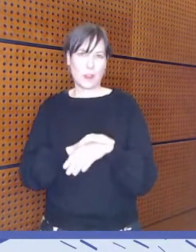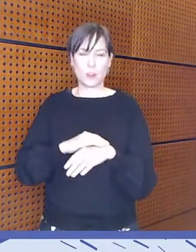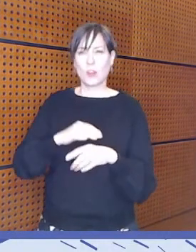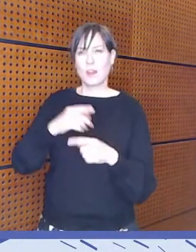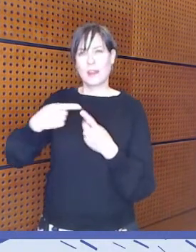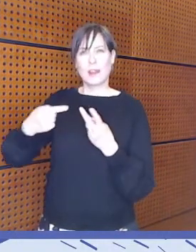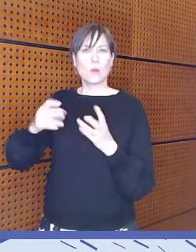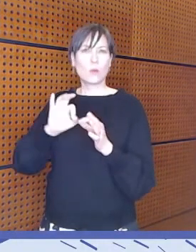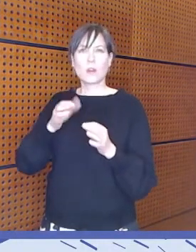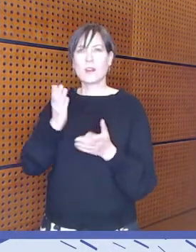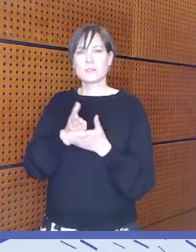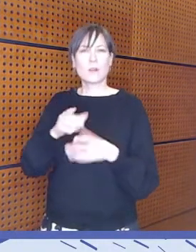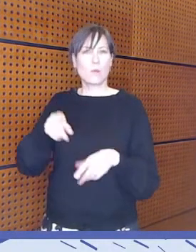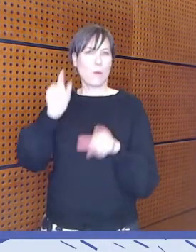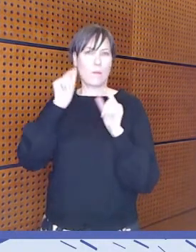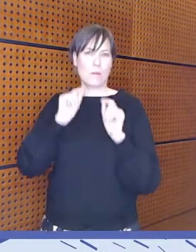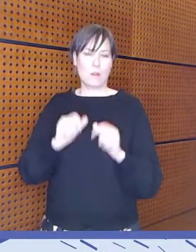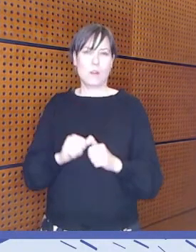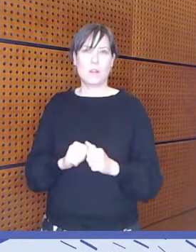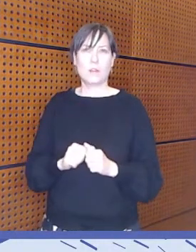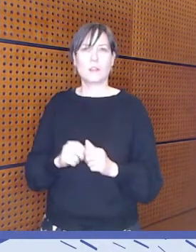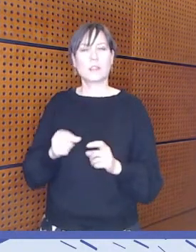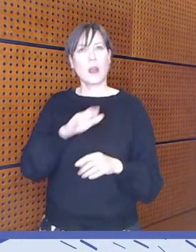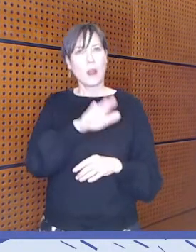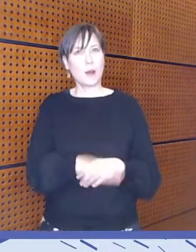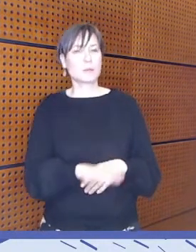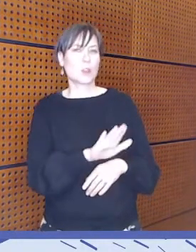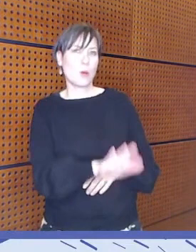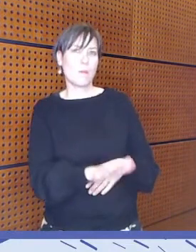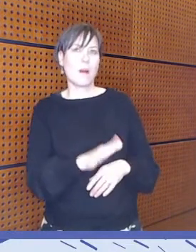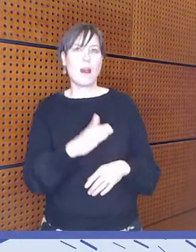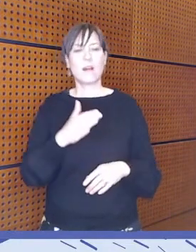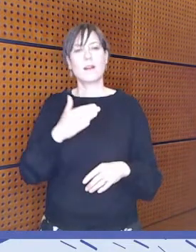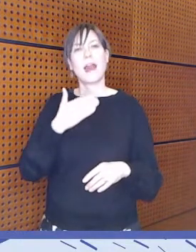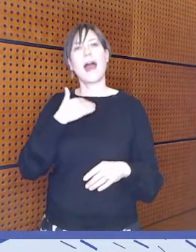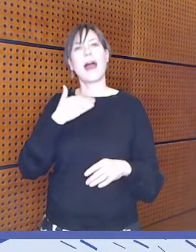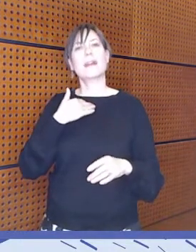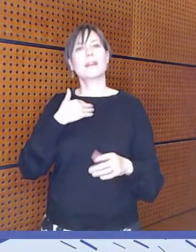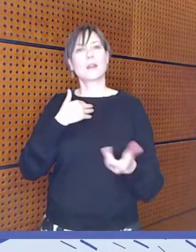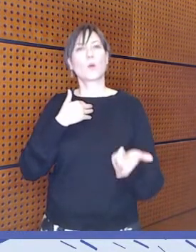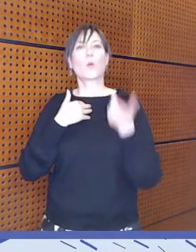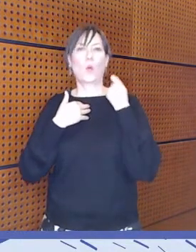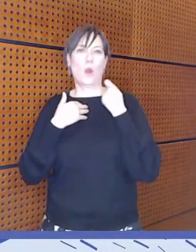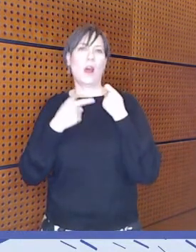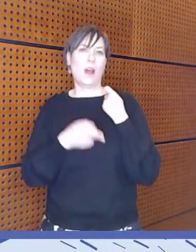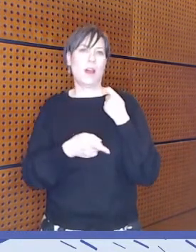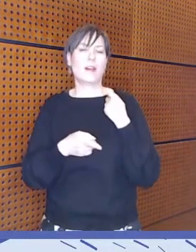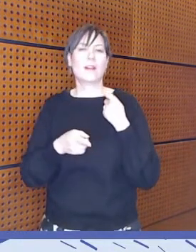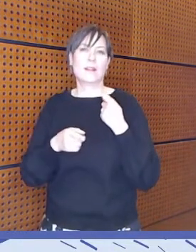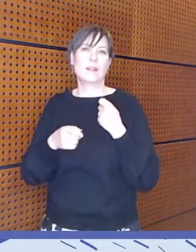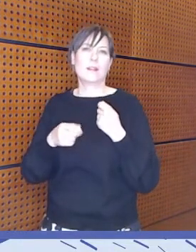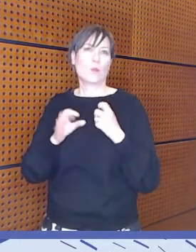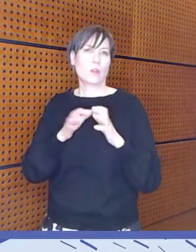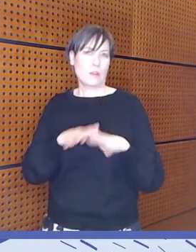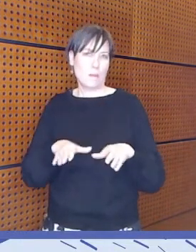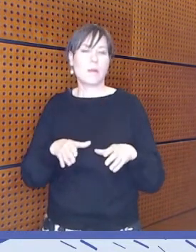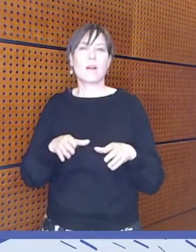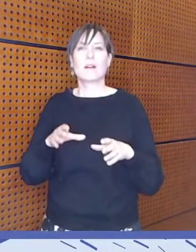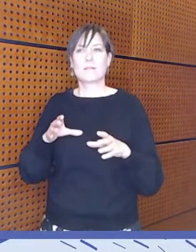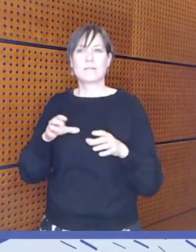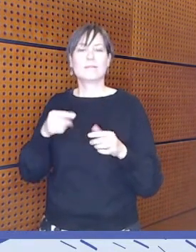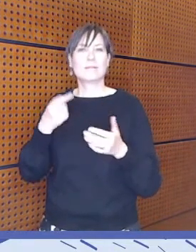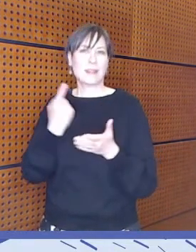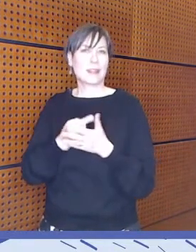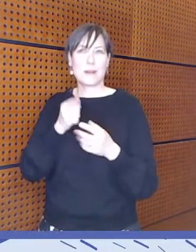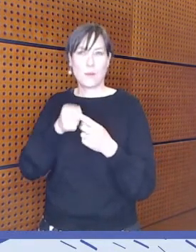saadaan sitä lapsen ääntä kuuluviin, niin tärkeitä pointteja. Tuleeko muilla